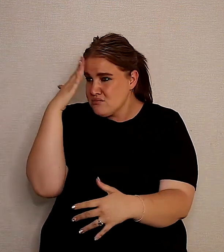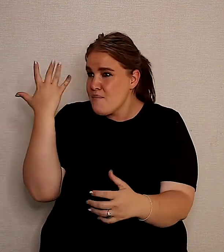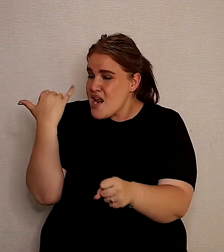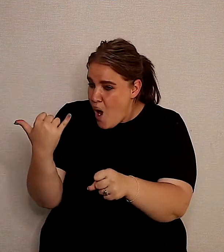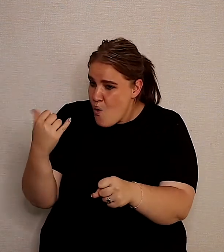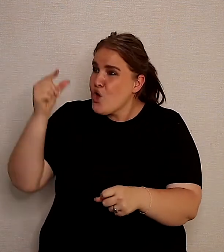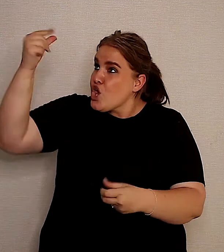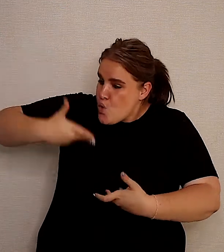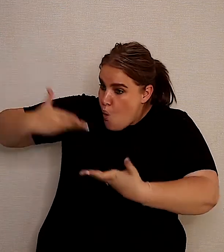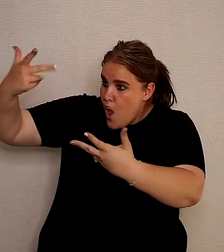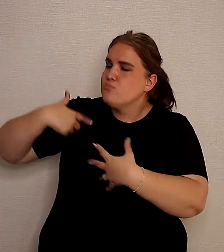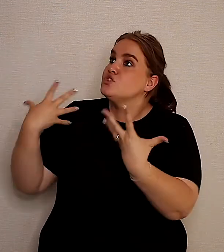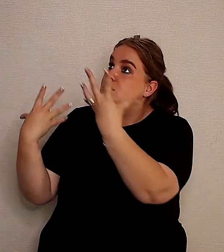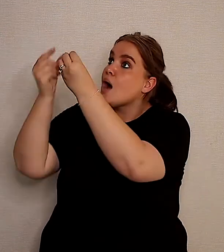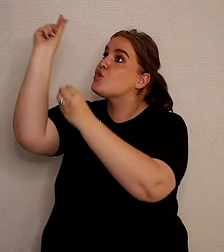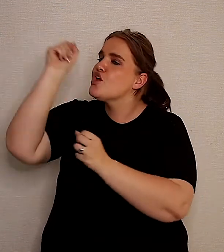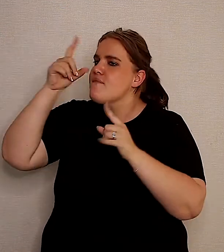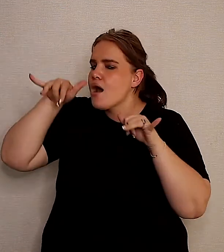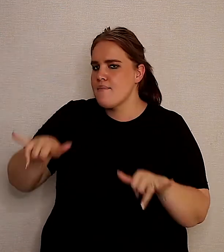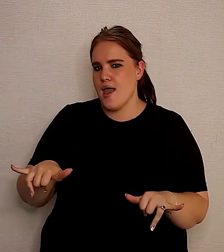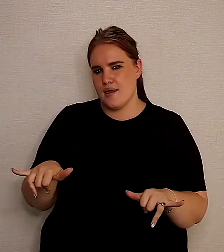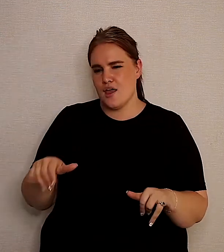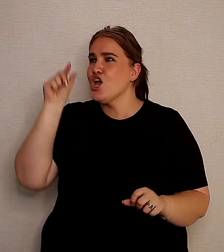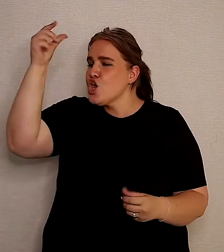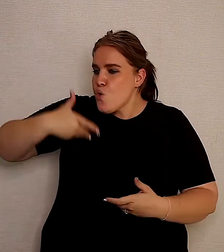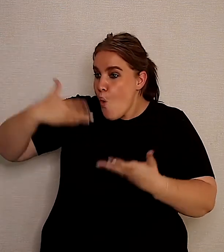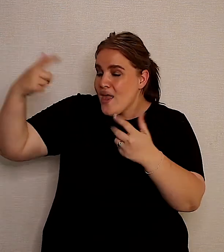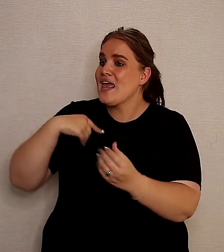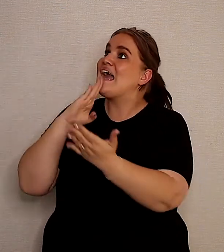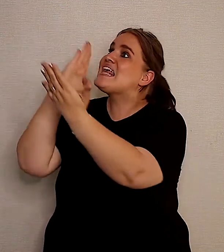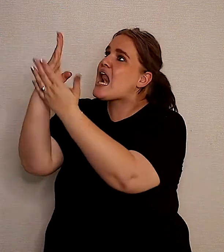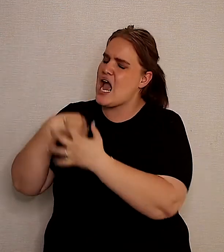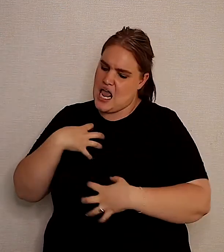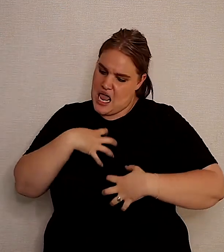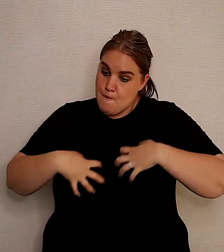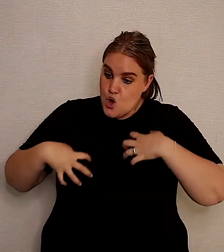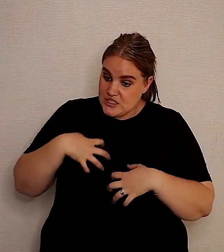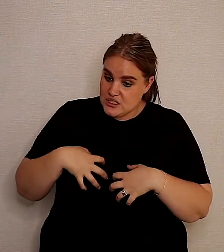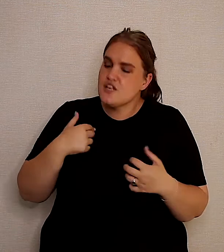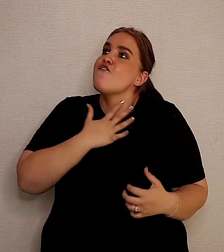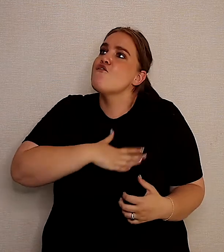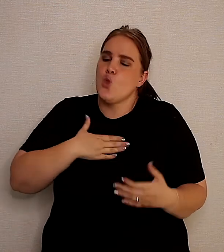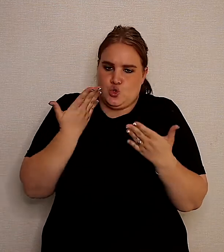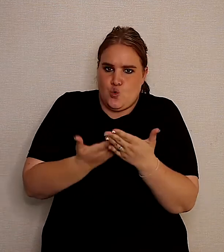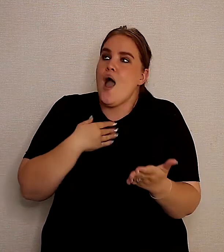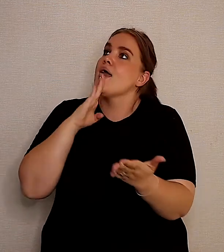en hy nooi ons uit en sê, wakker, bly wakker saam met my. Hy nooi ons uit om eerlik te wees vir ons gevoelens en ons emoties.